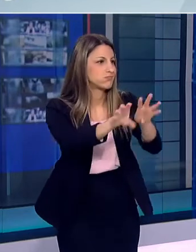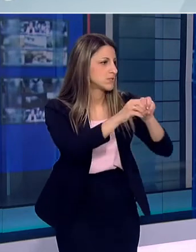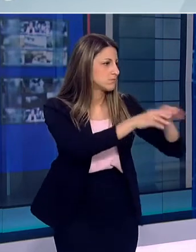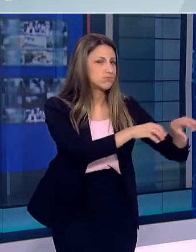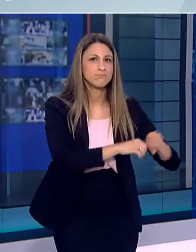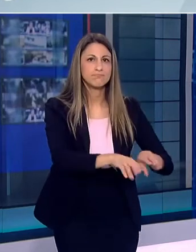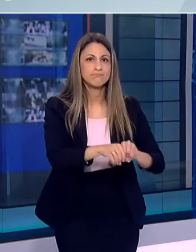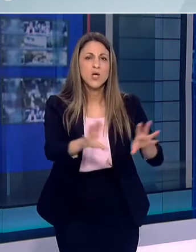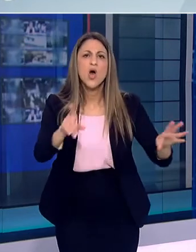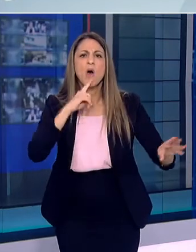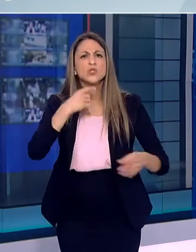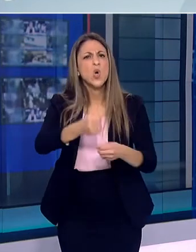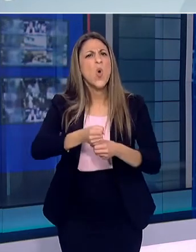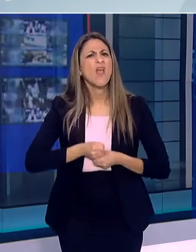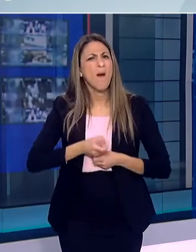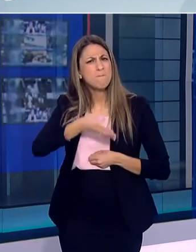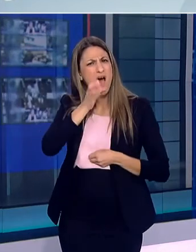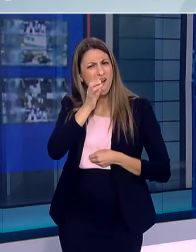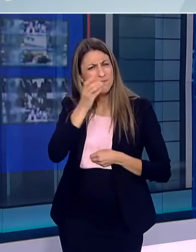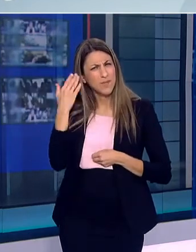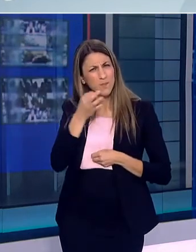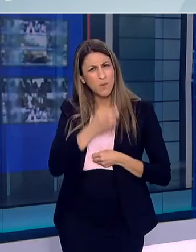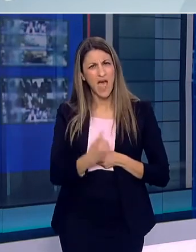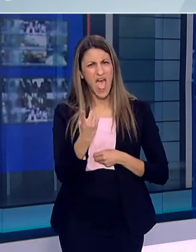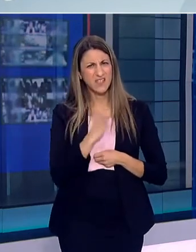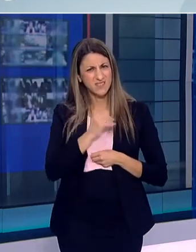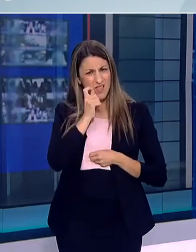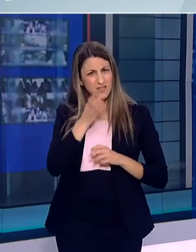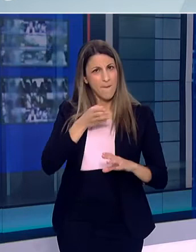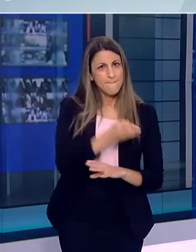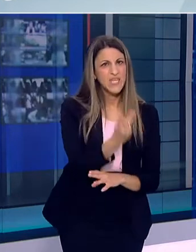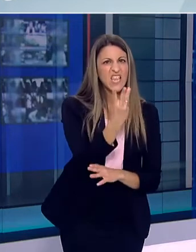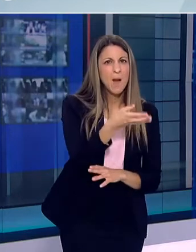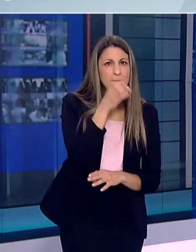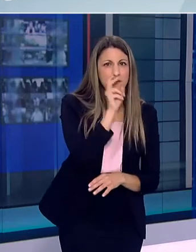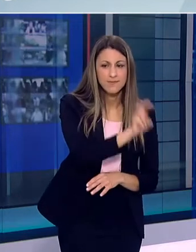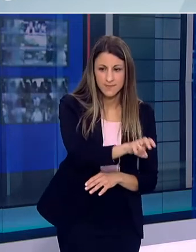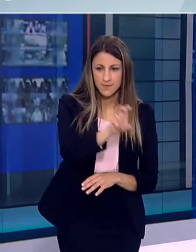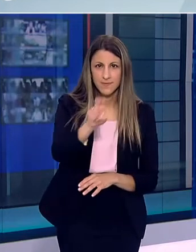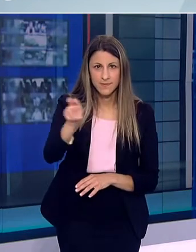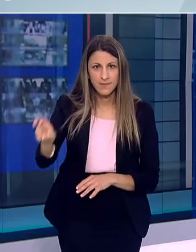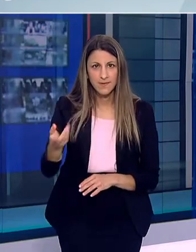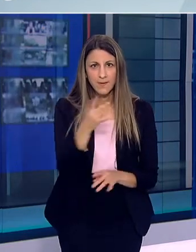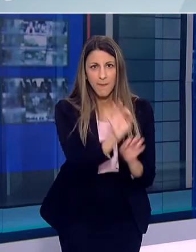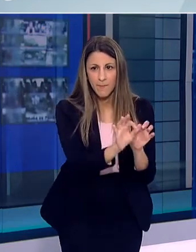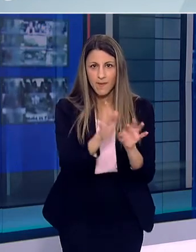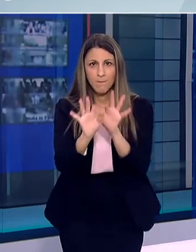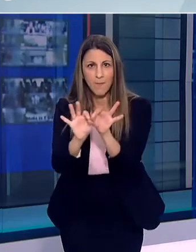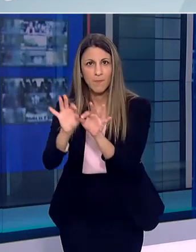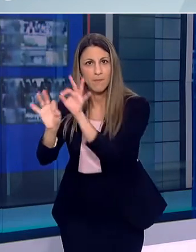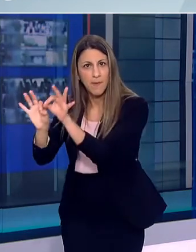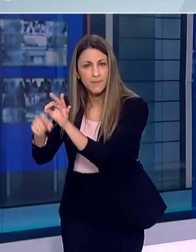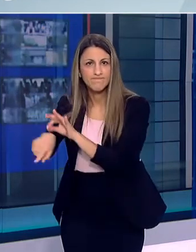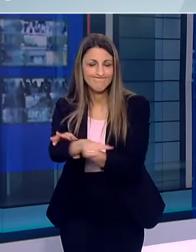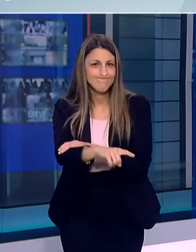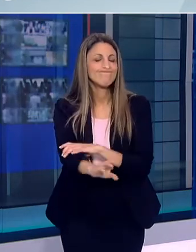παράδειγμα με την Κορέα και τα nightclub είναι ένα πρόβλημα και έχει να κάνει σε σχέση με αυτό το νιό Θεωρώ ότι θα μας βοηθήσει